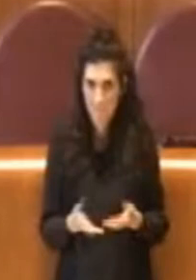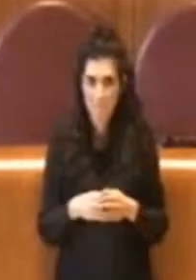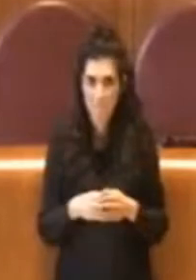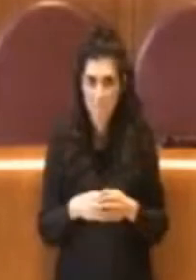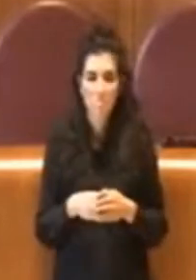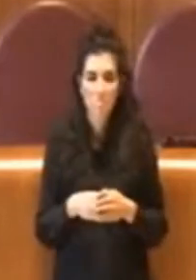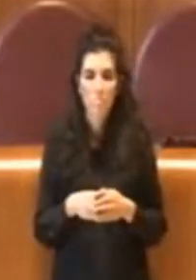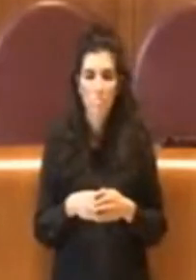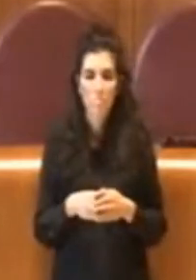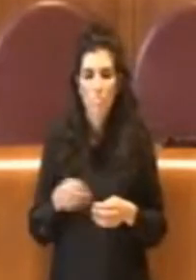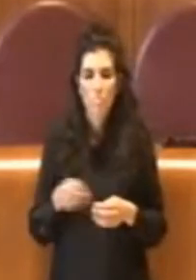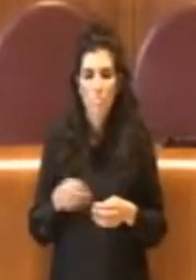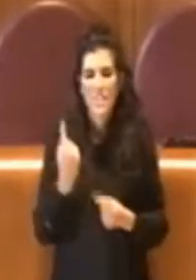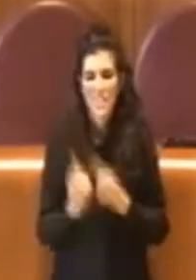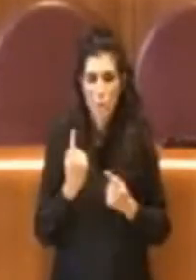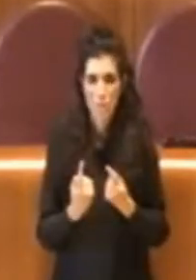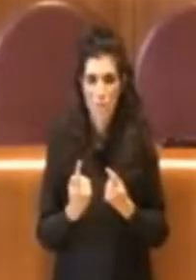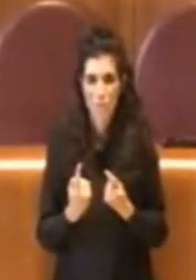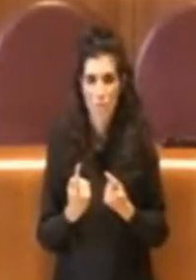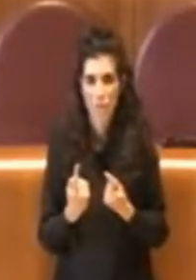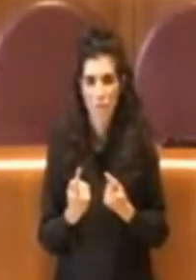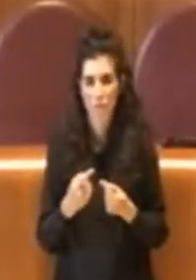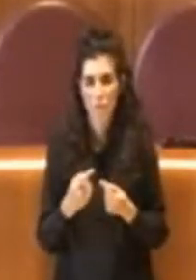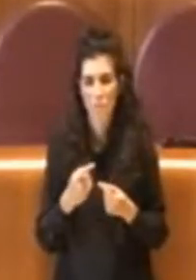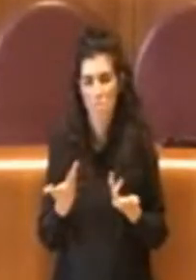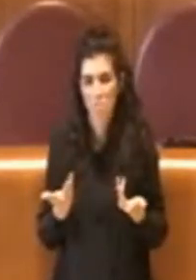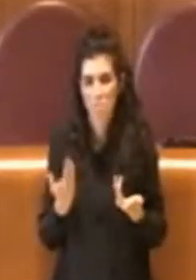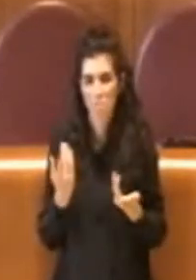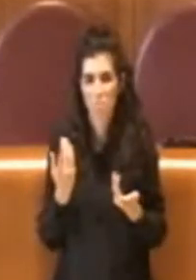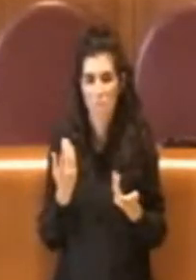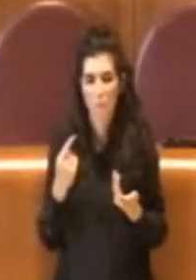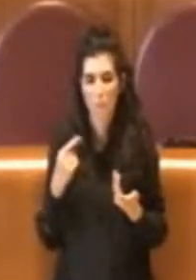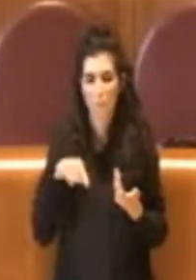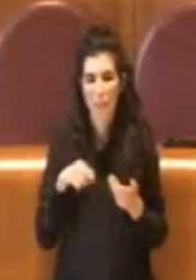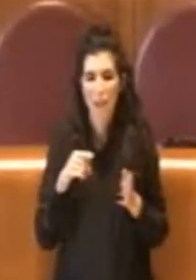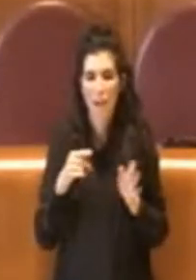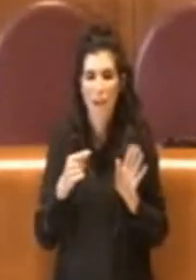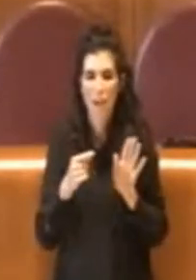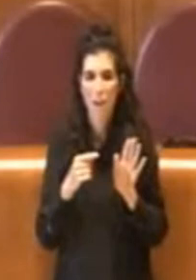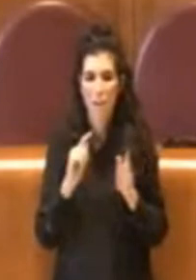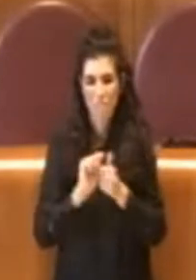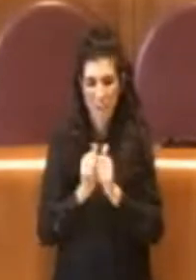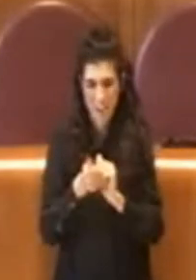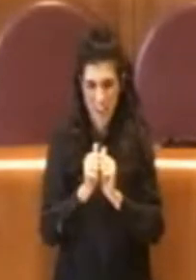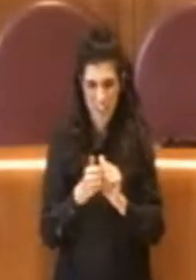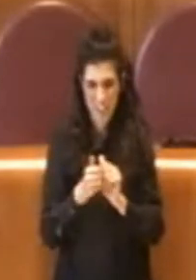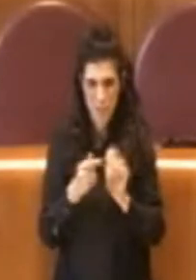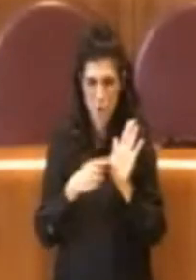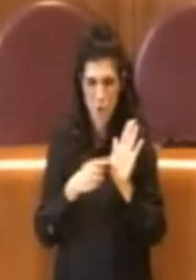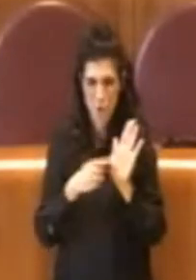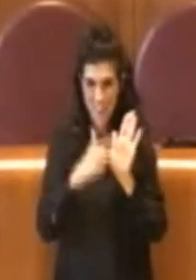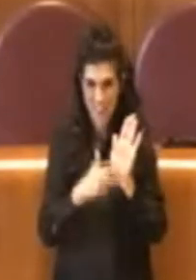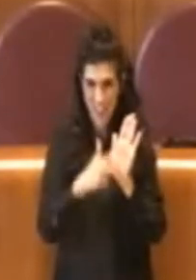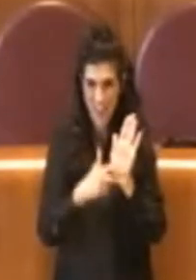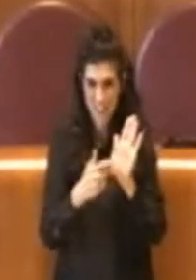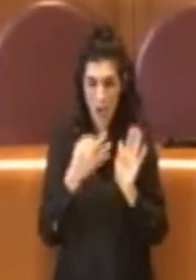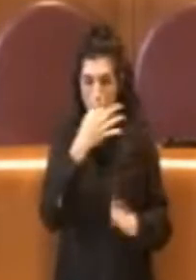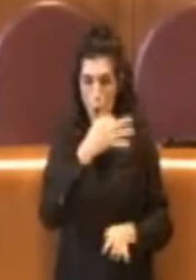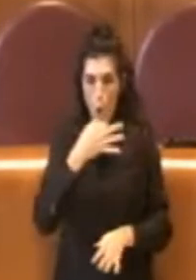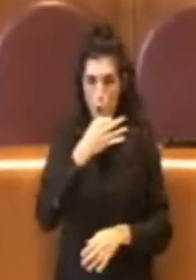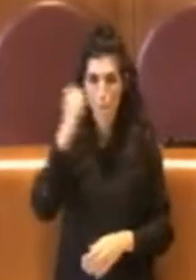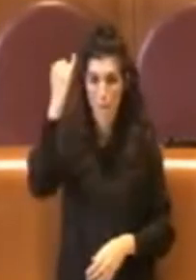situazioni. Stiamo parlando della variazione numero tre. Innanzitutto, arriviamo a fine ottobre, dove